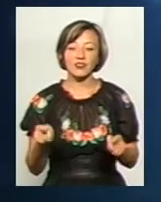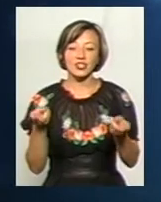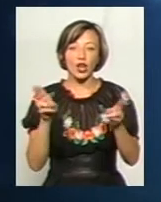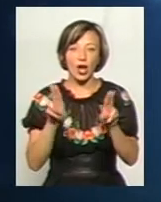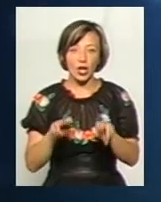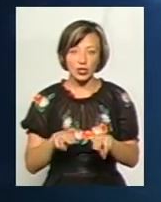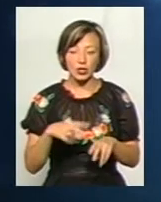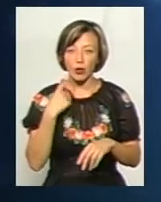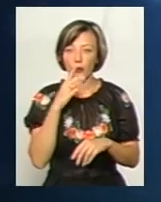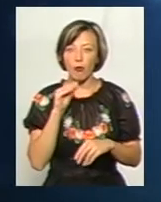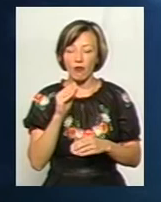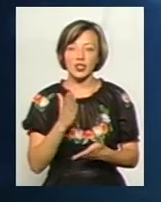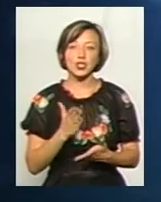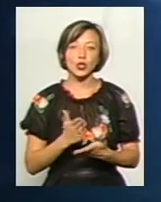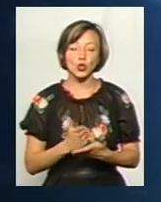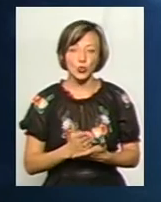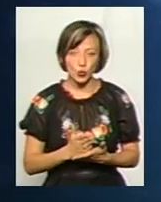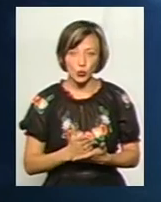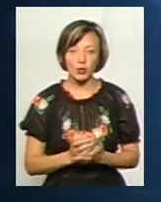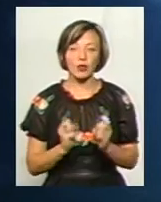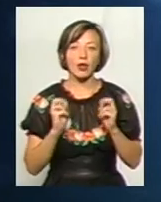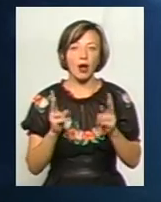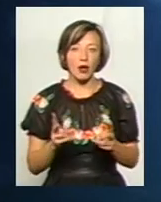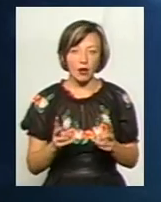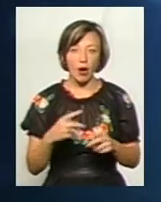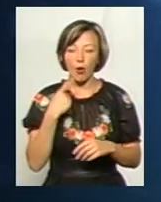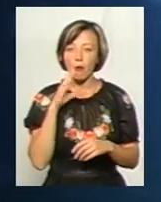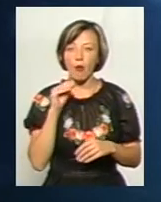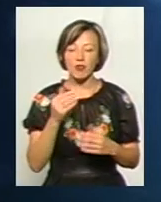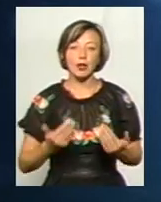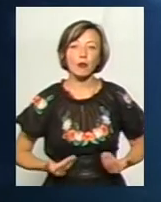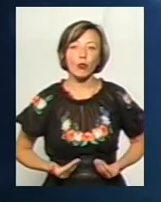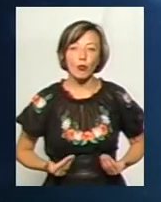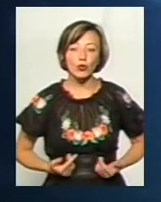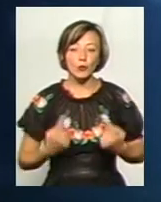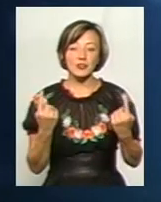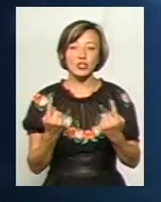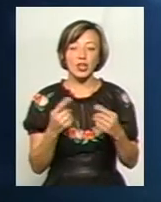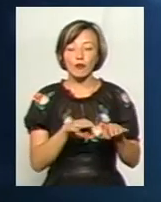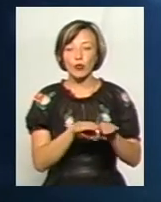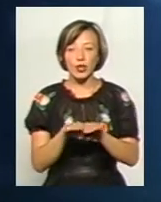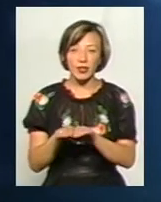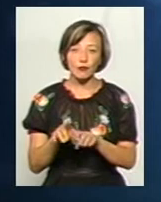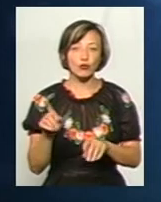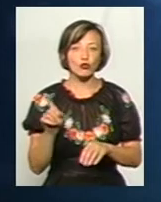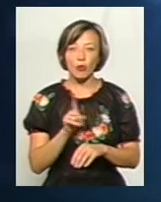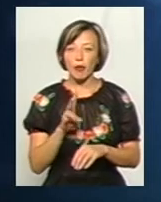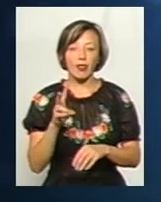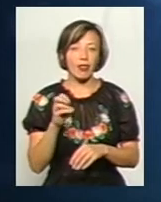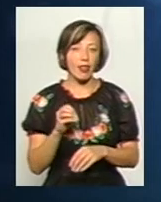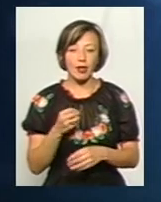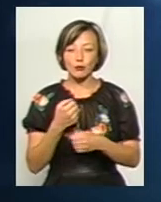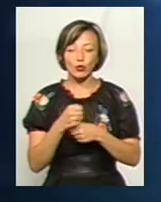останні мови існують як мови на побутово-звичаєвому рівні. Тобто, щоб не спонукати